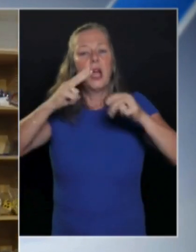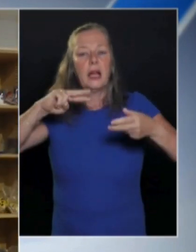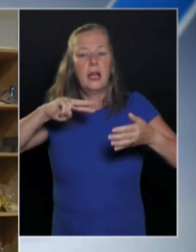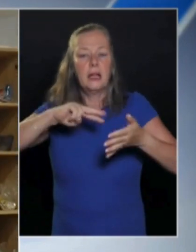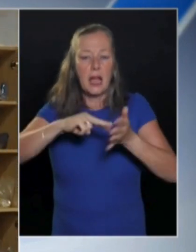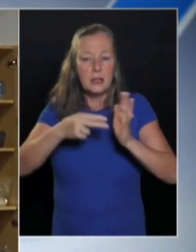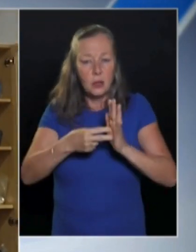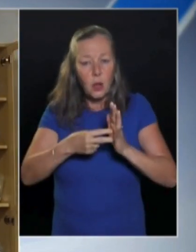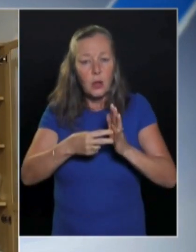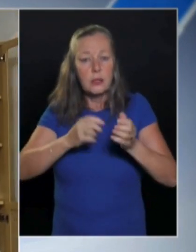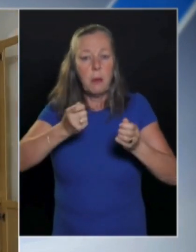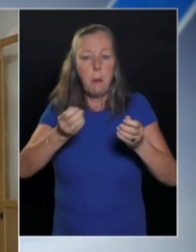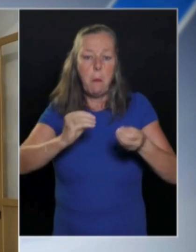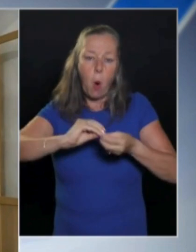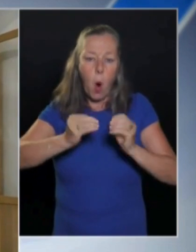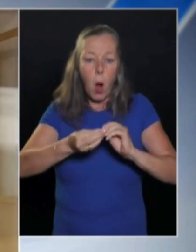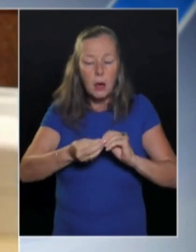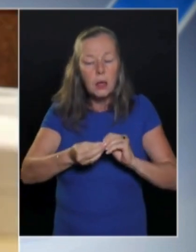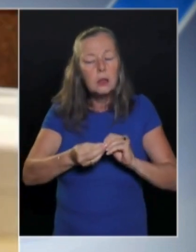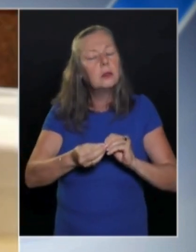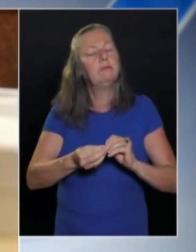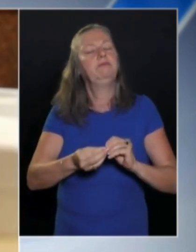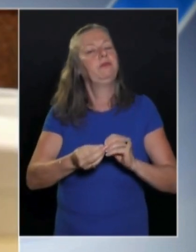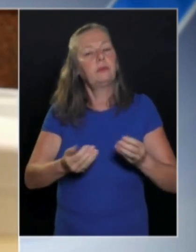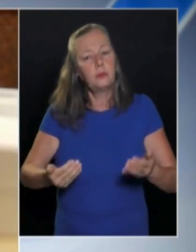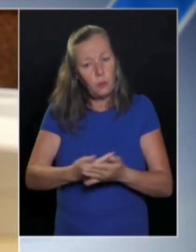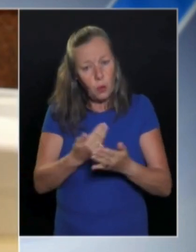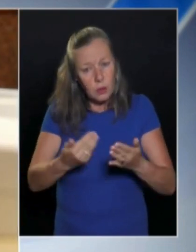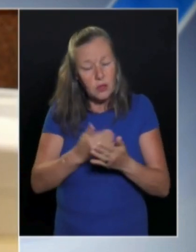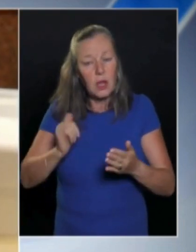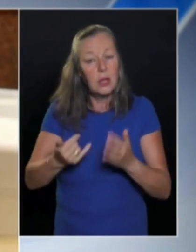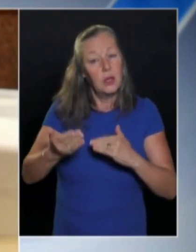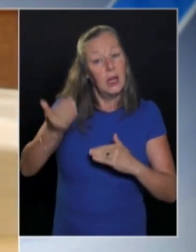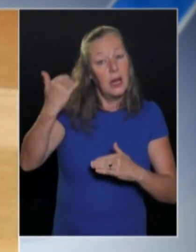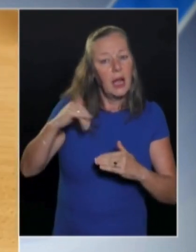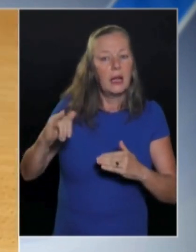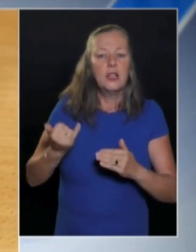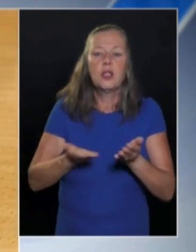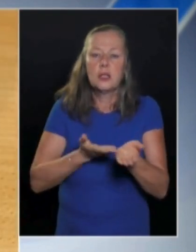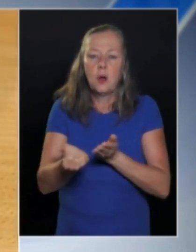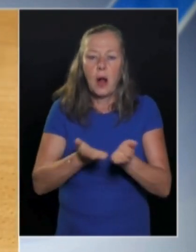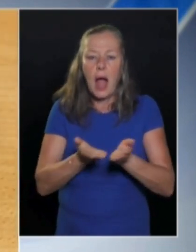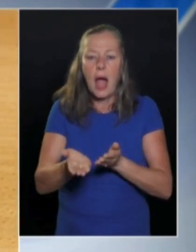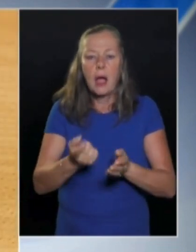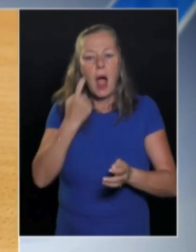segédeszközboltjuk állandó termék kínálattal és újdonságokkal szolgálni. A